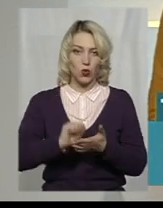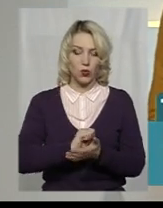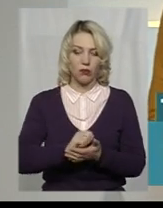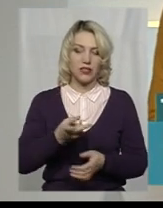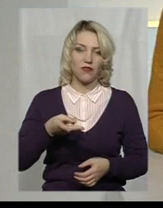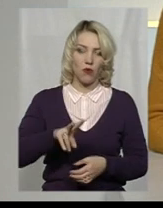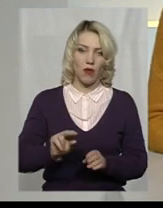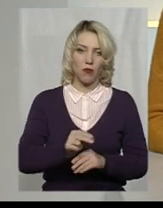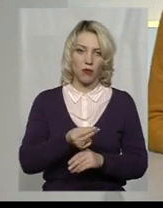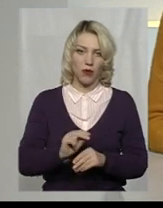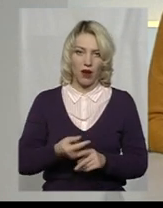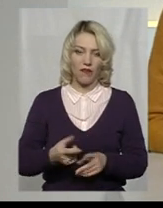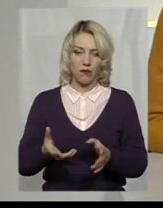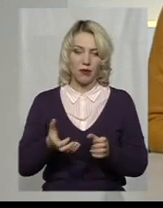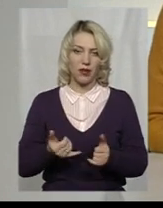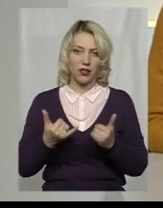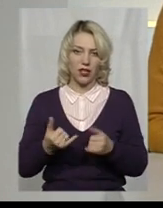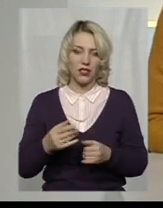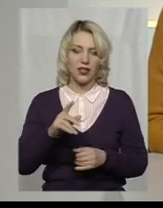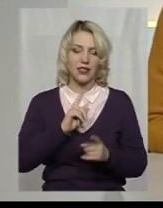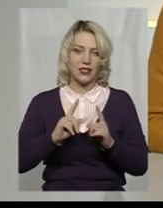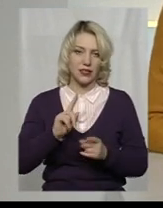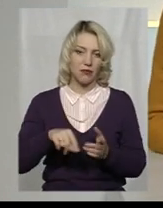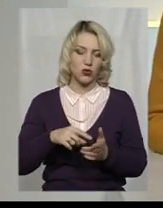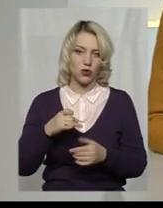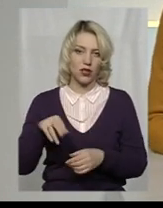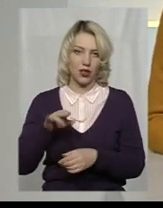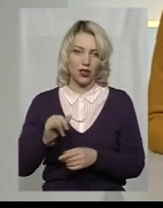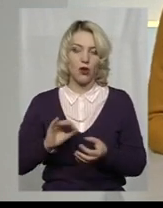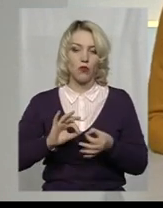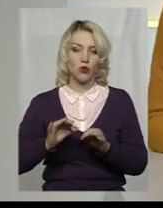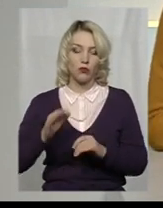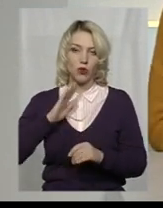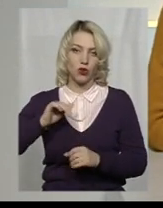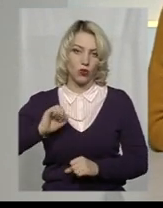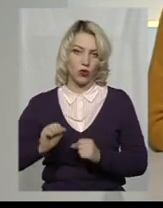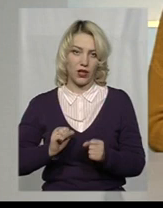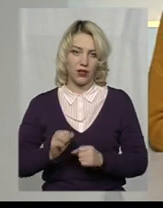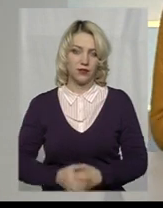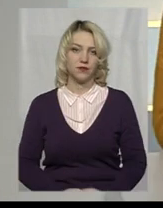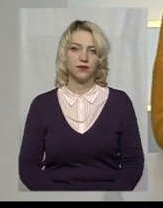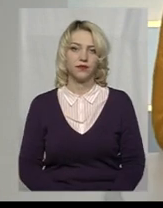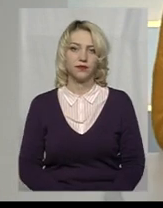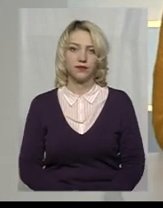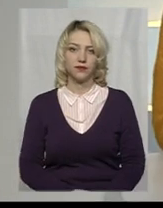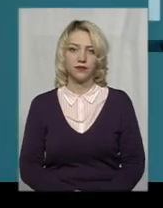двома поправками прийняли нині на сесії міської ради. Подробиці у моєї колеги Анастасії Олексіков.